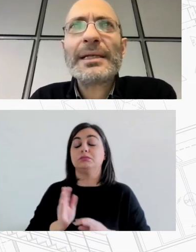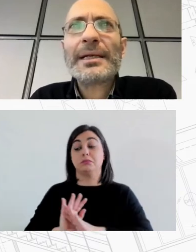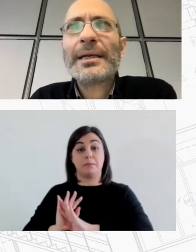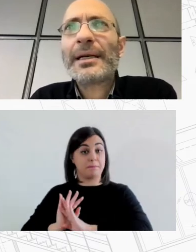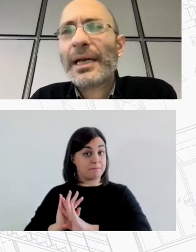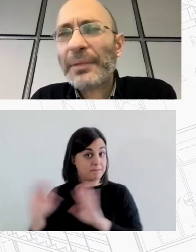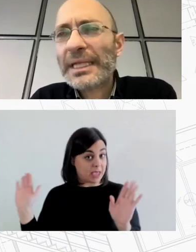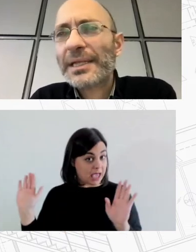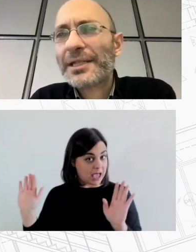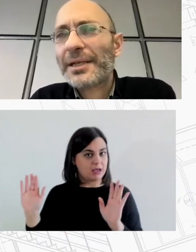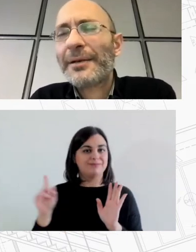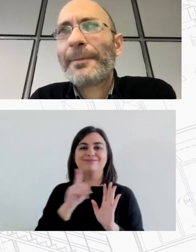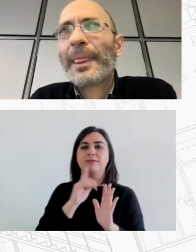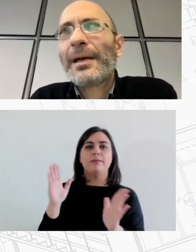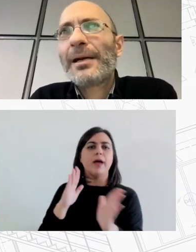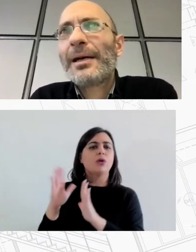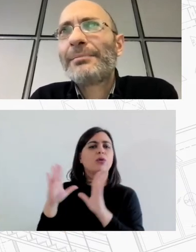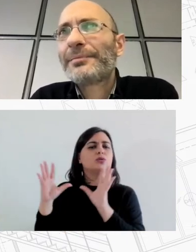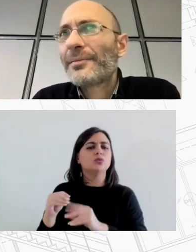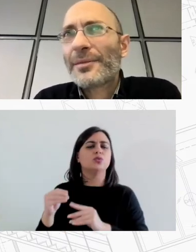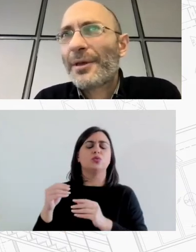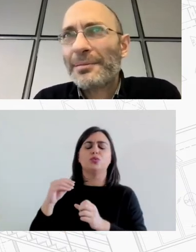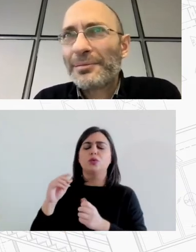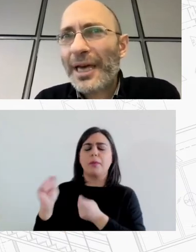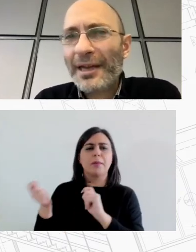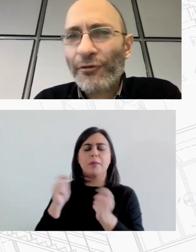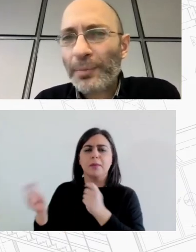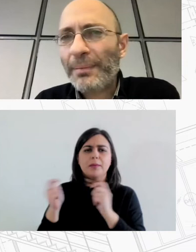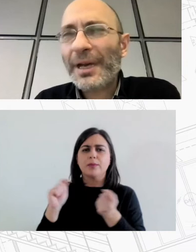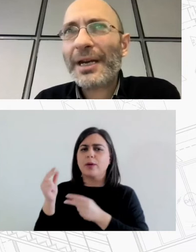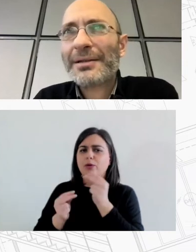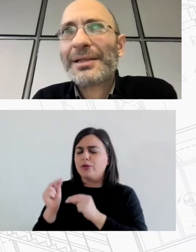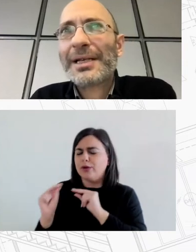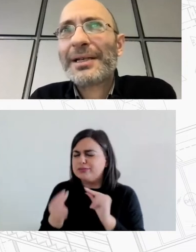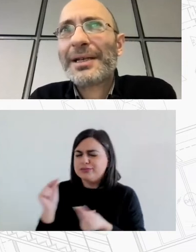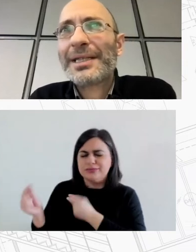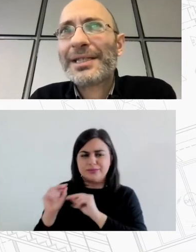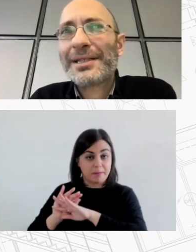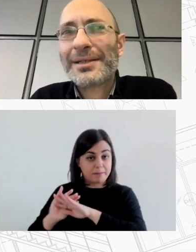επίσης μια διαφοροποιημένη